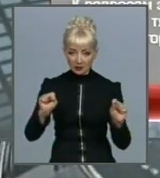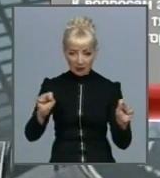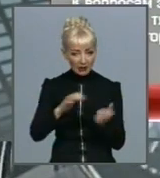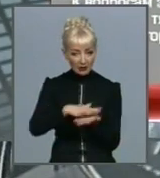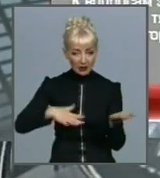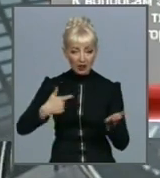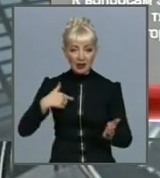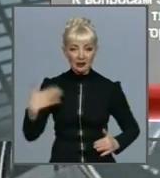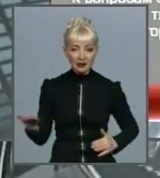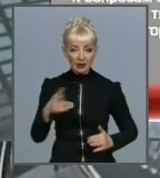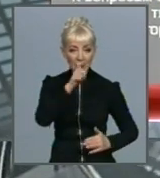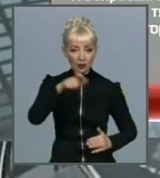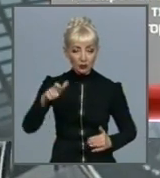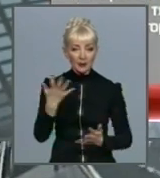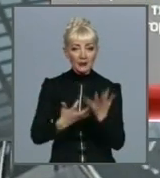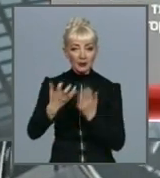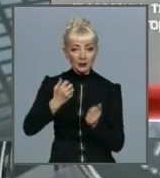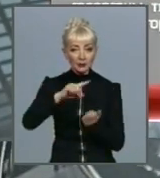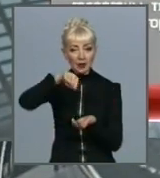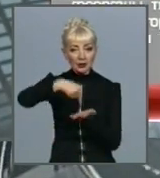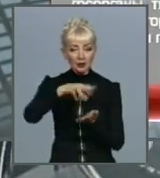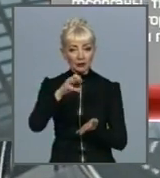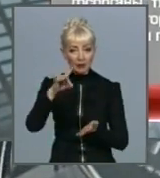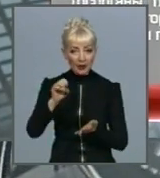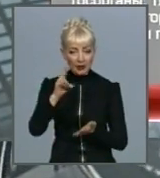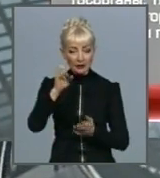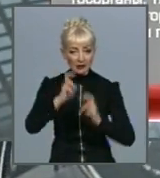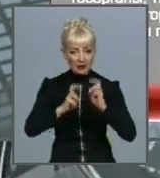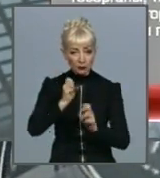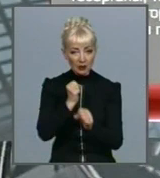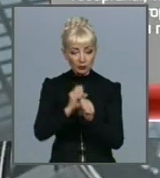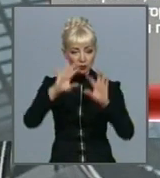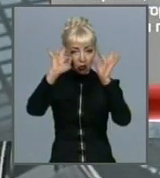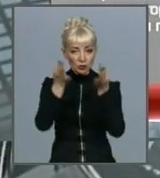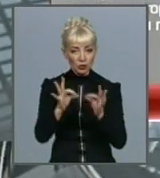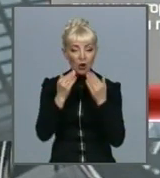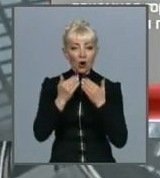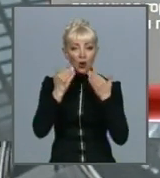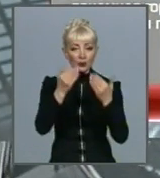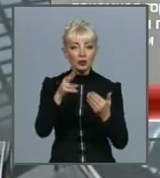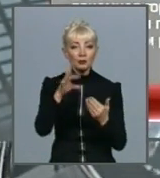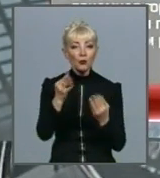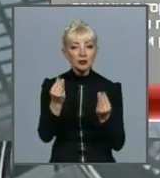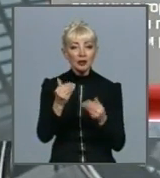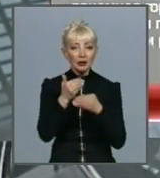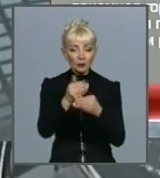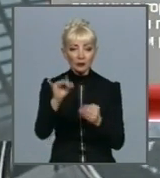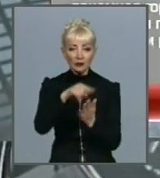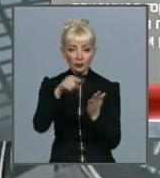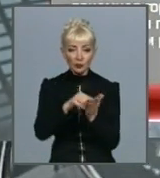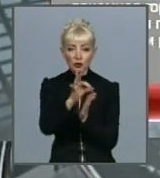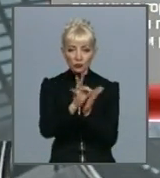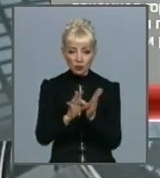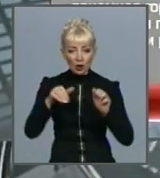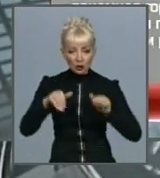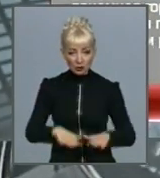городського голови на заводі працює з осіні. Обращення по матеріальній допомоги і питання срочній надобності вирішуються оперативно.